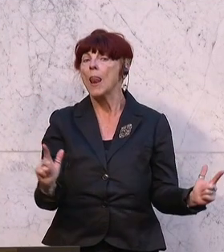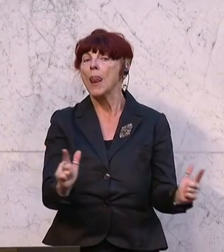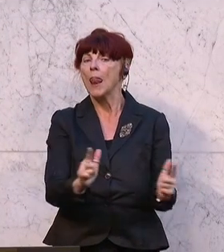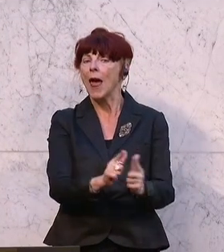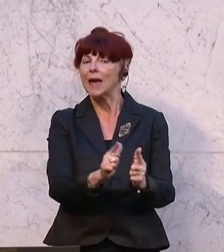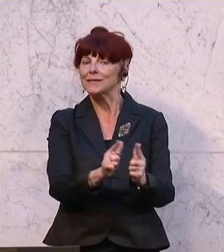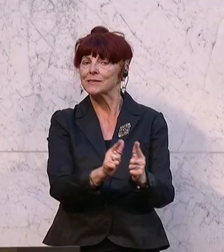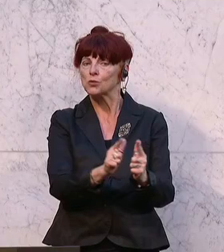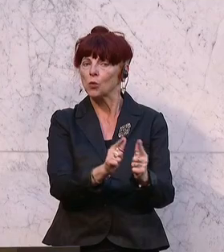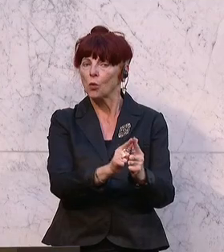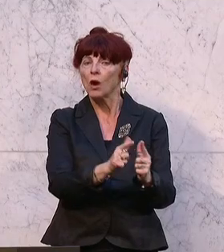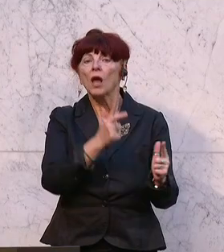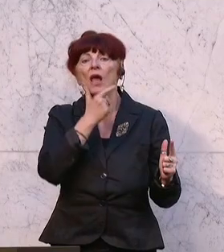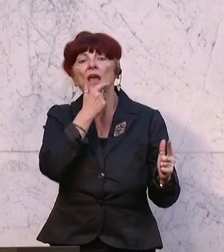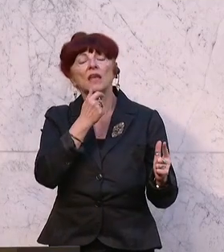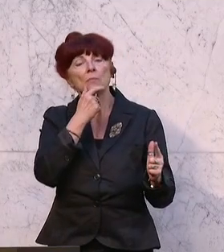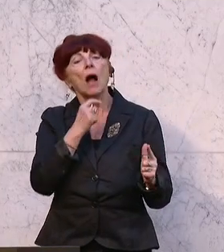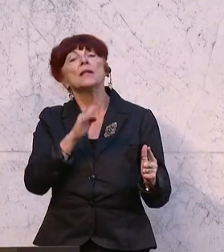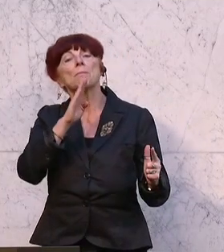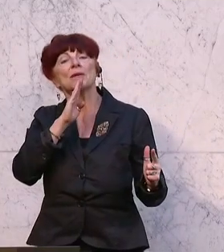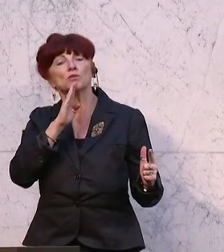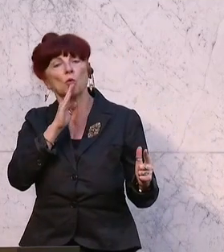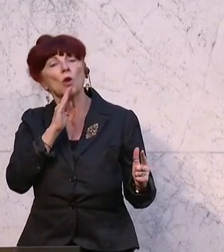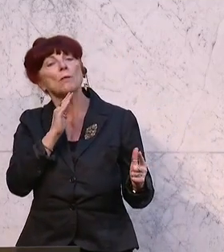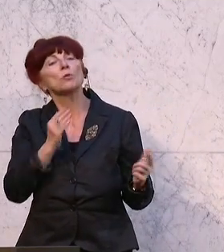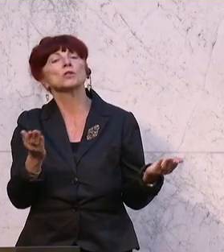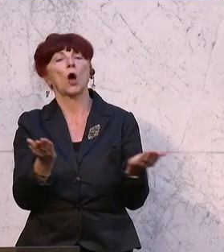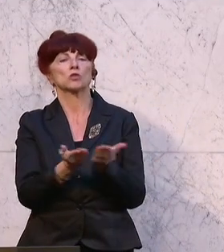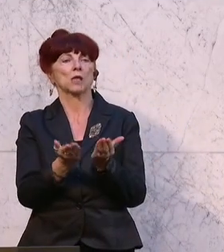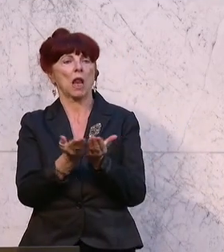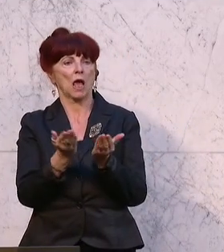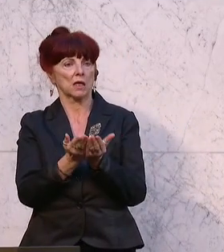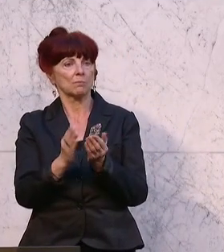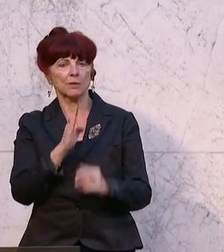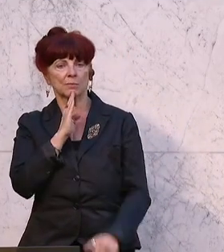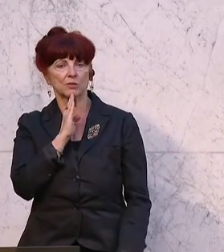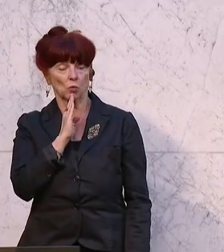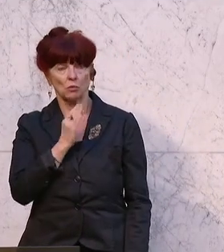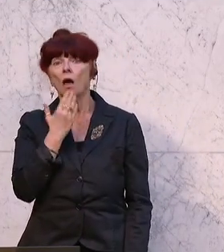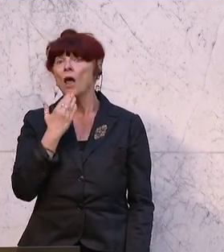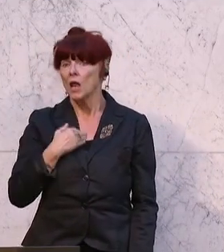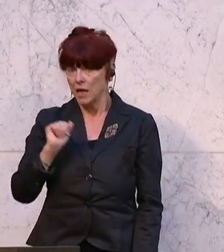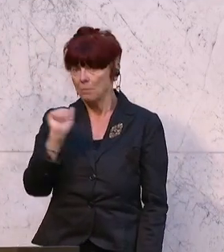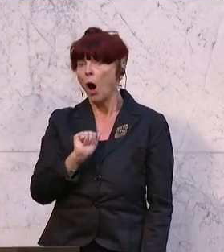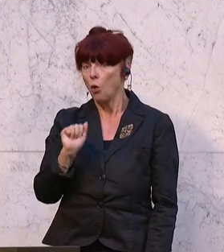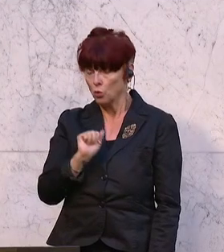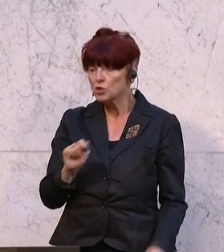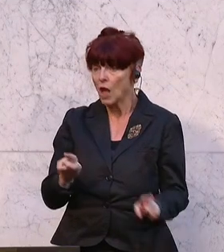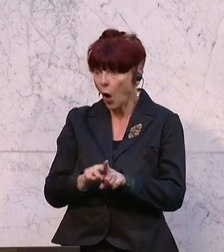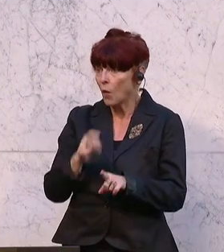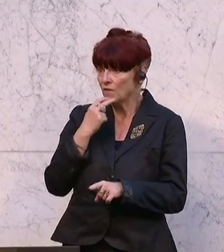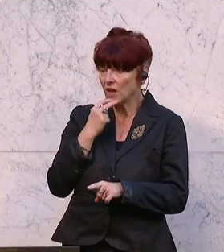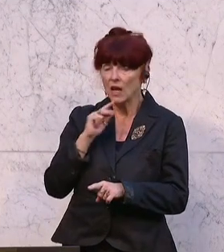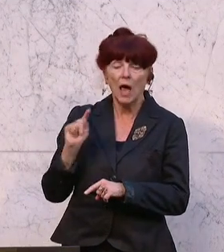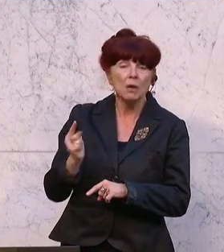im Alter durch die Pensionen sicherstellen. Lieber August, genau das wollen wir auch. Und wir wollen das ganz, ganz besonders auch bei